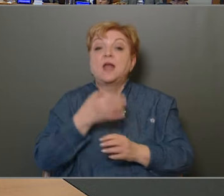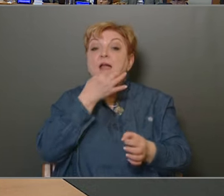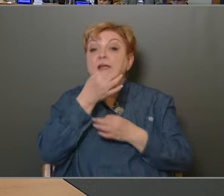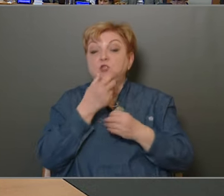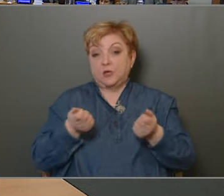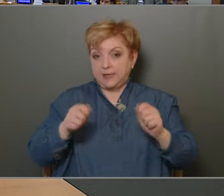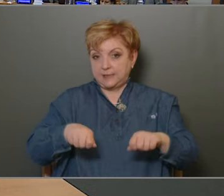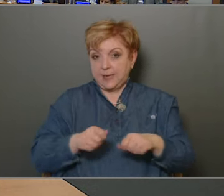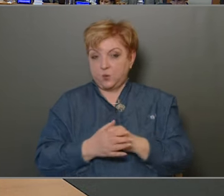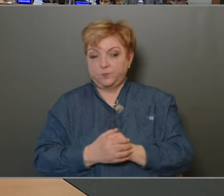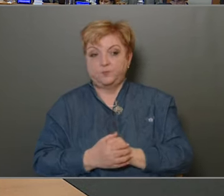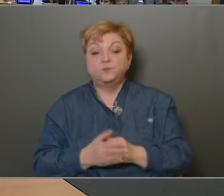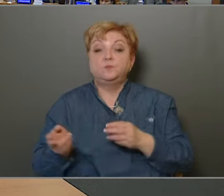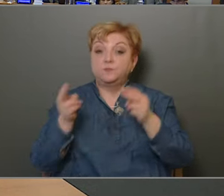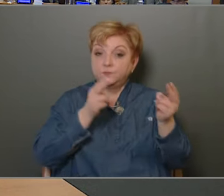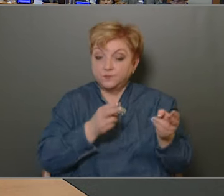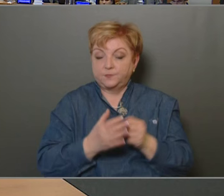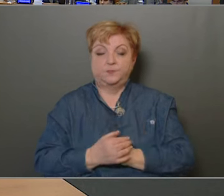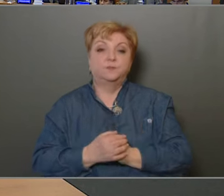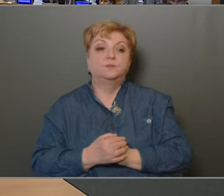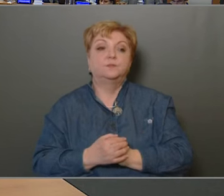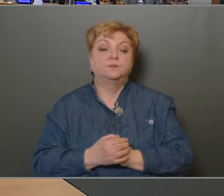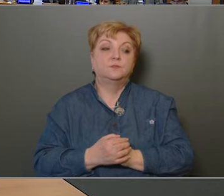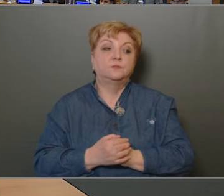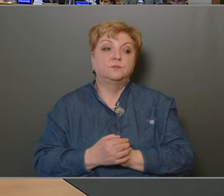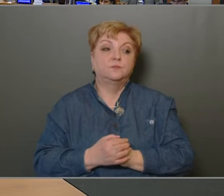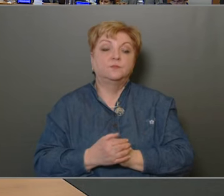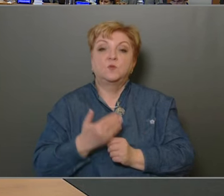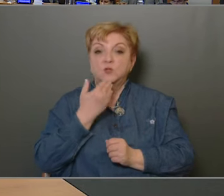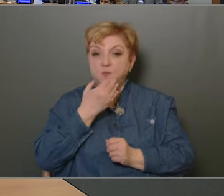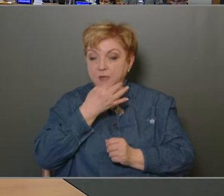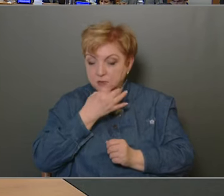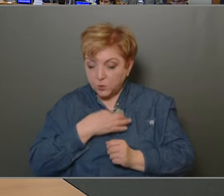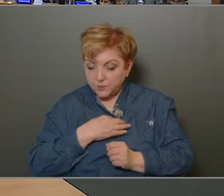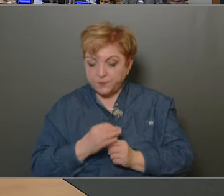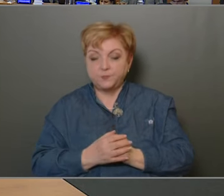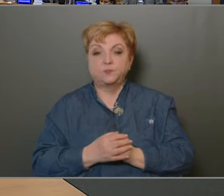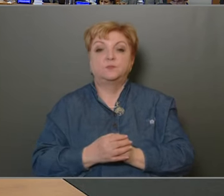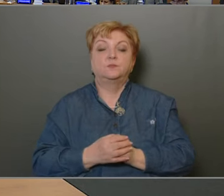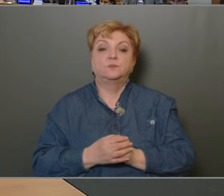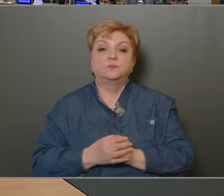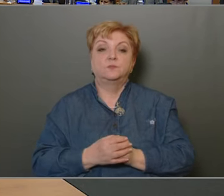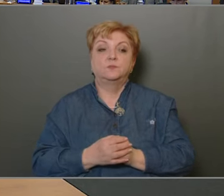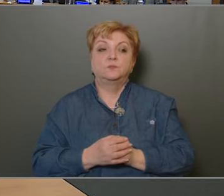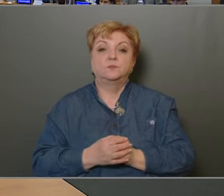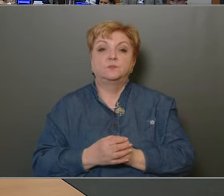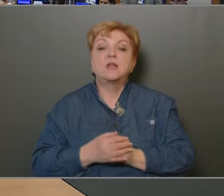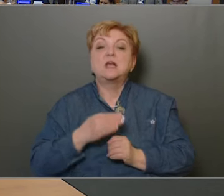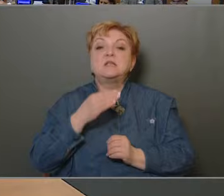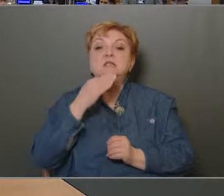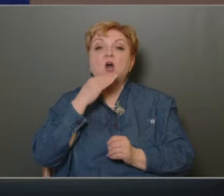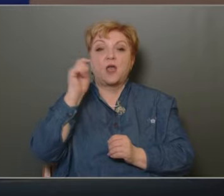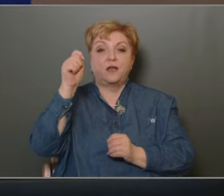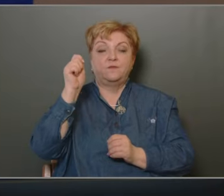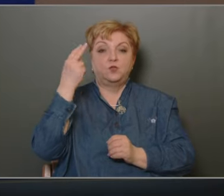A kérdéseket lezártam. Tessék parancsolni. A szót, polgármester úr. Szalai